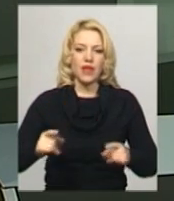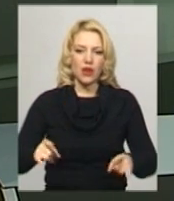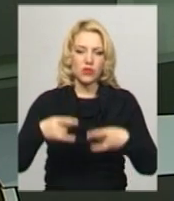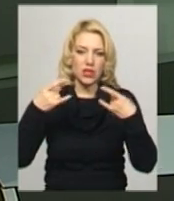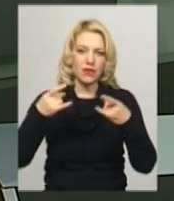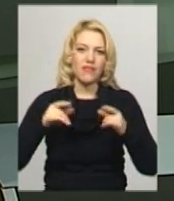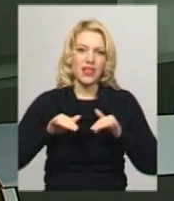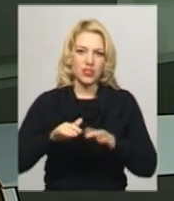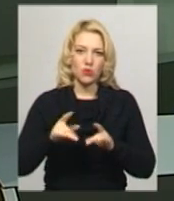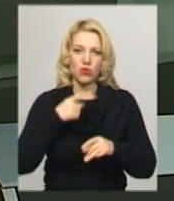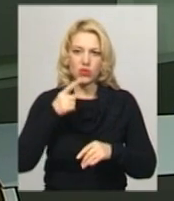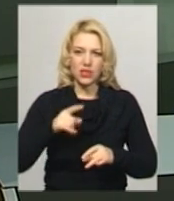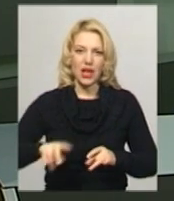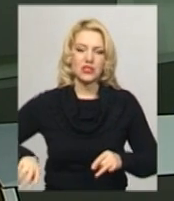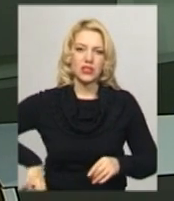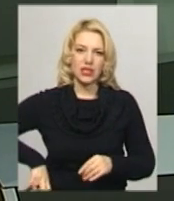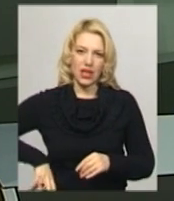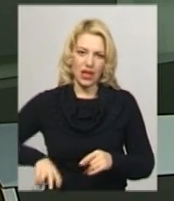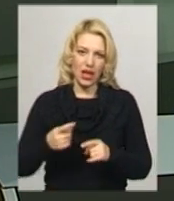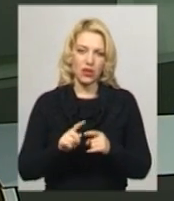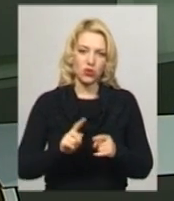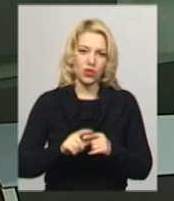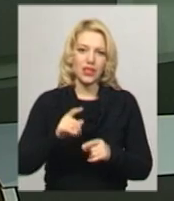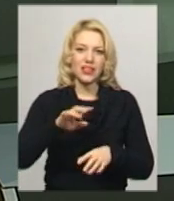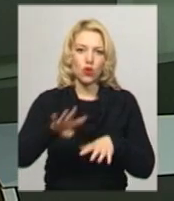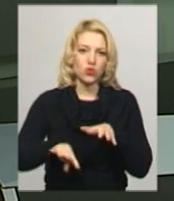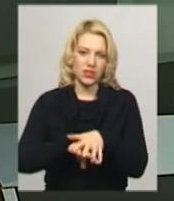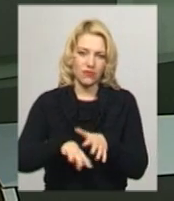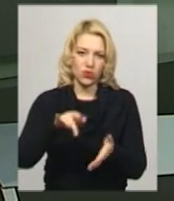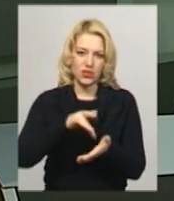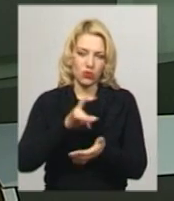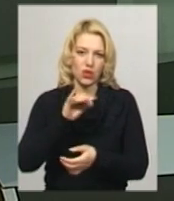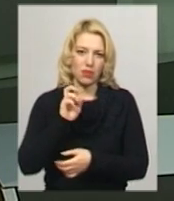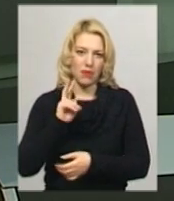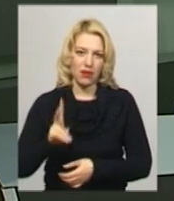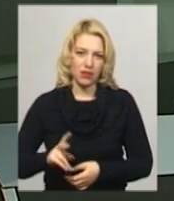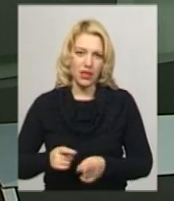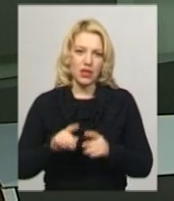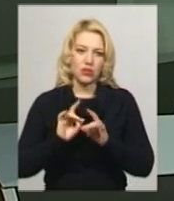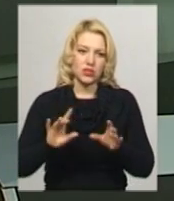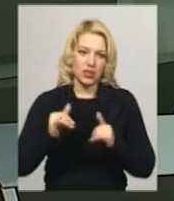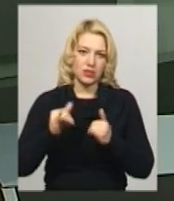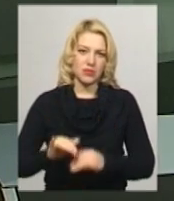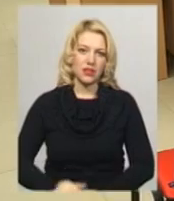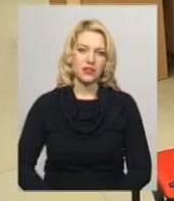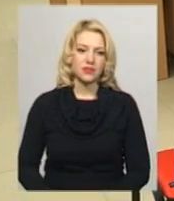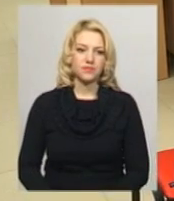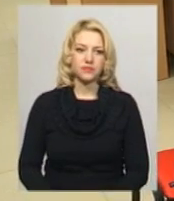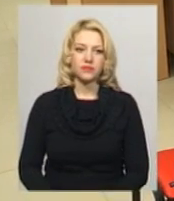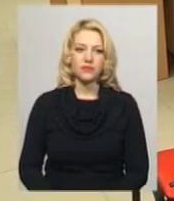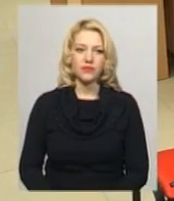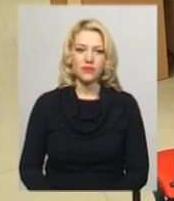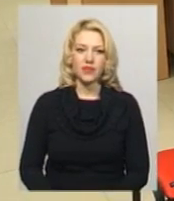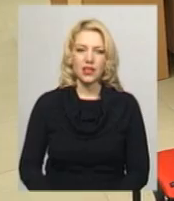каже директор Хмельницького інклюзивно-ресурсного центру номолюдин Ольга Рибак. Більше знає моя колега Леся Боровець. За